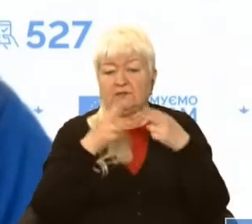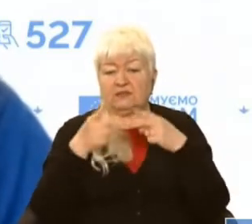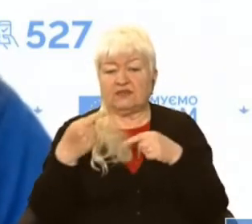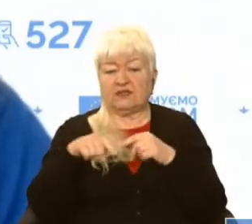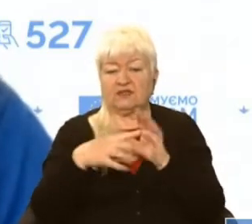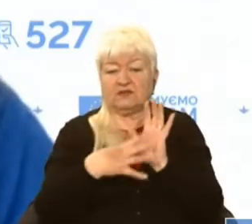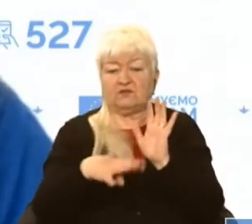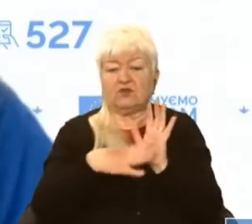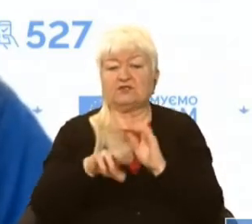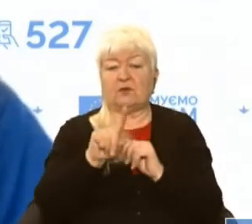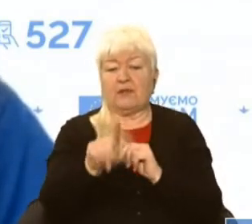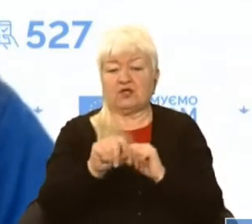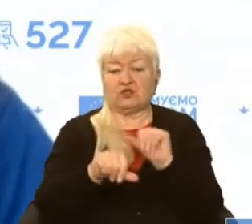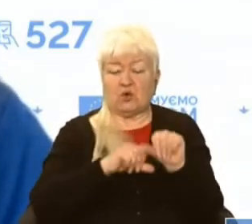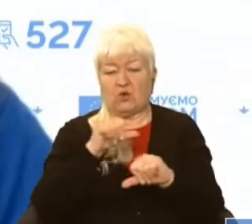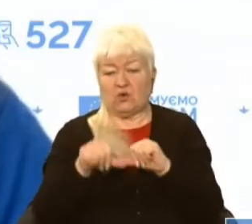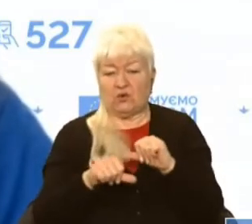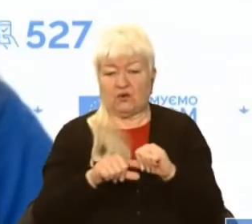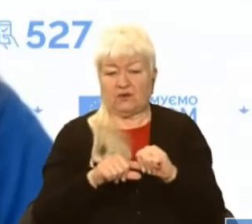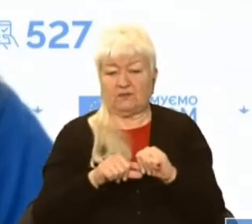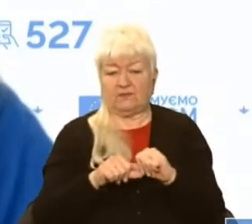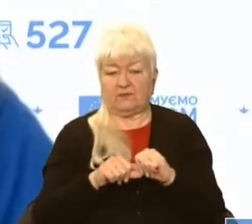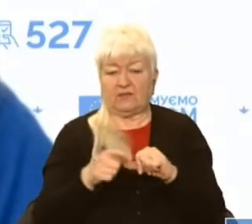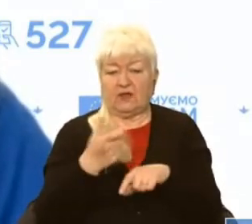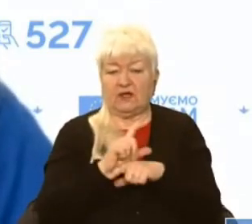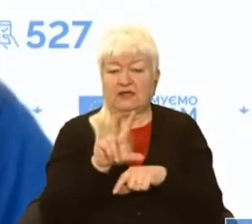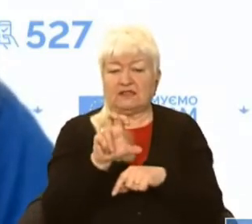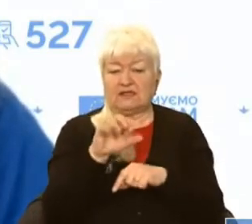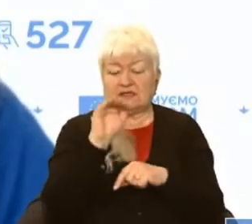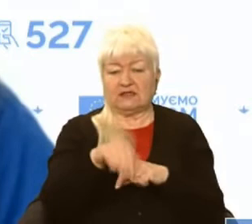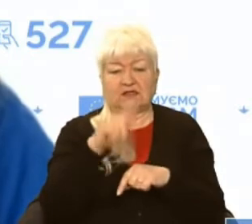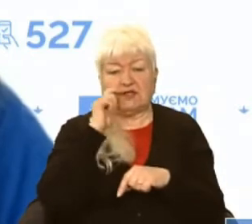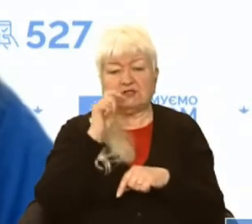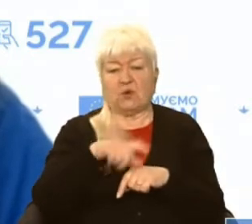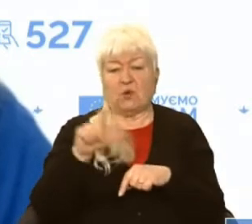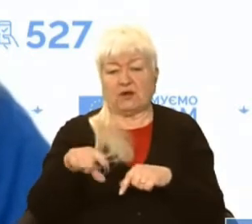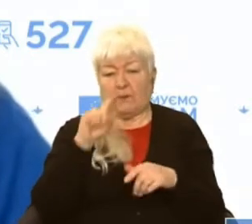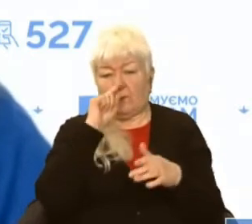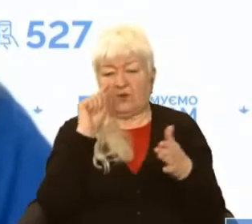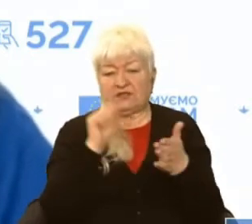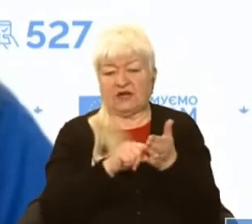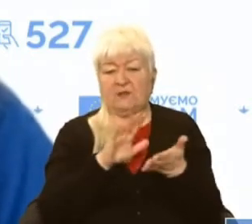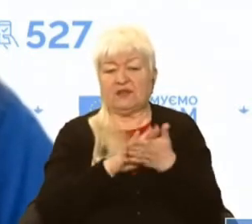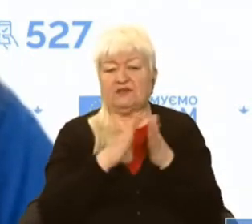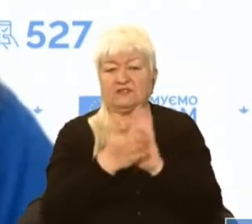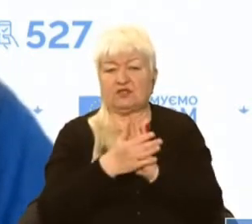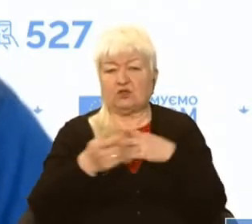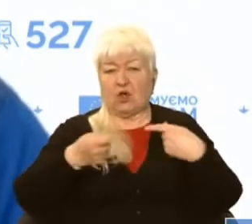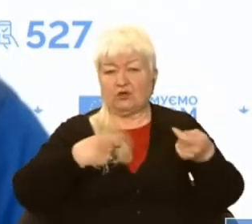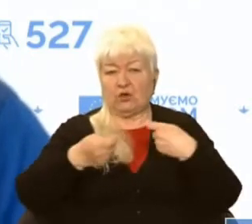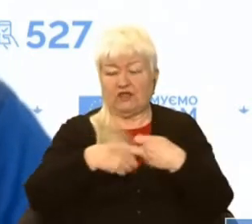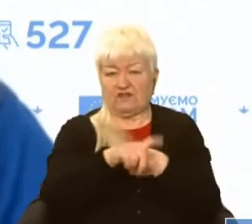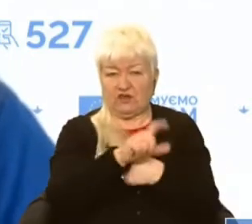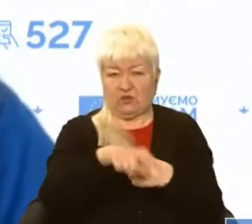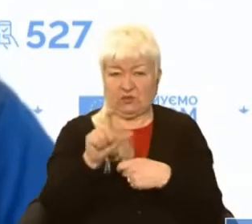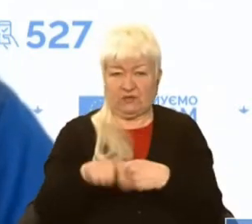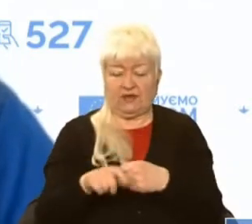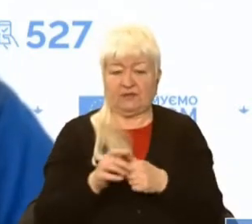1991 року понад 300 тисяч українців потрапили в ситуацію торгівлі людьми.